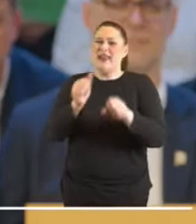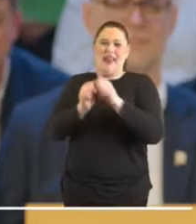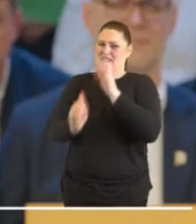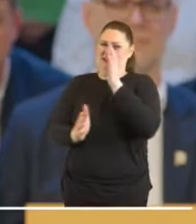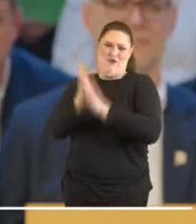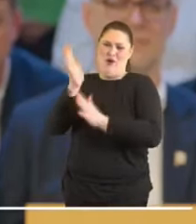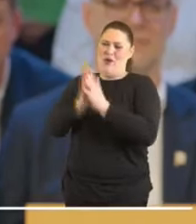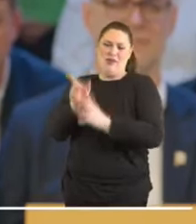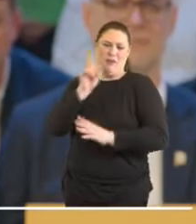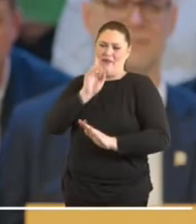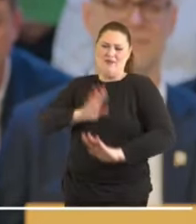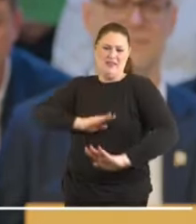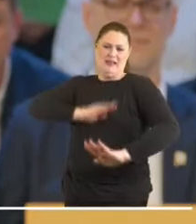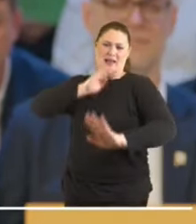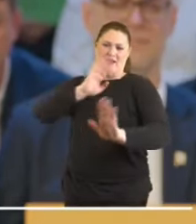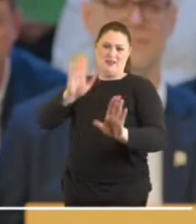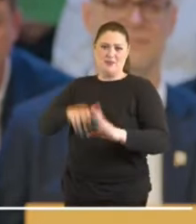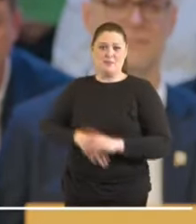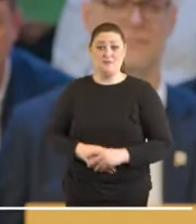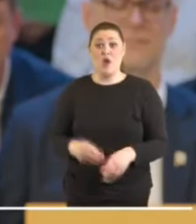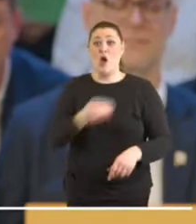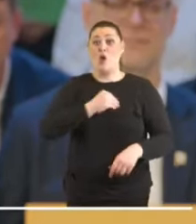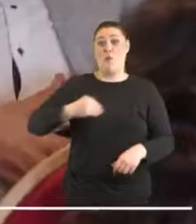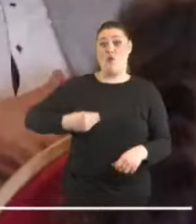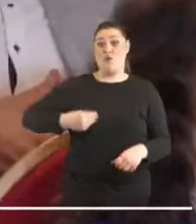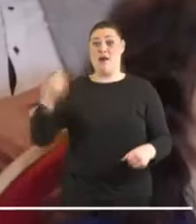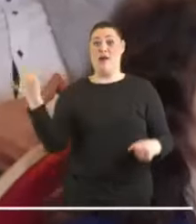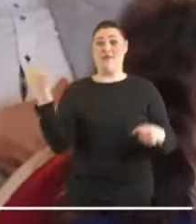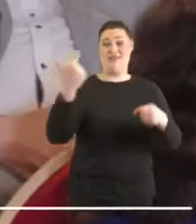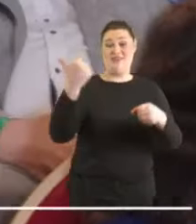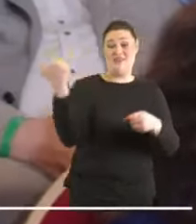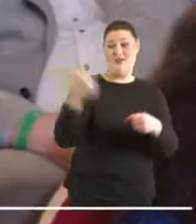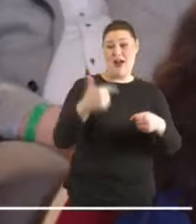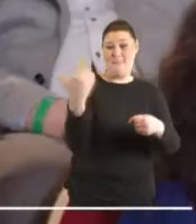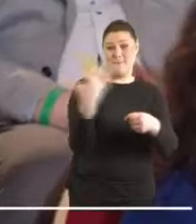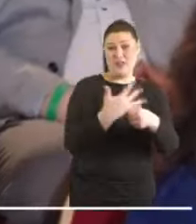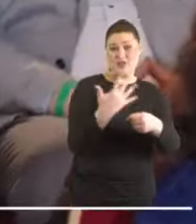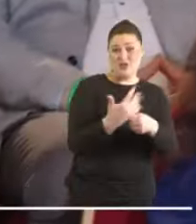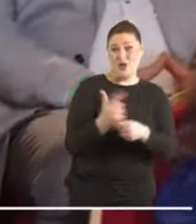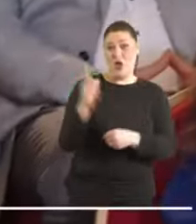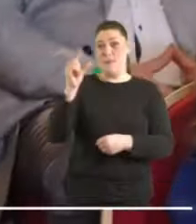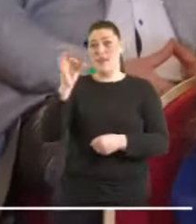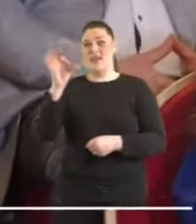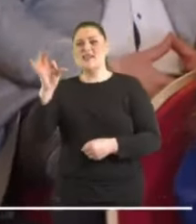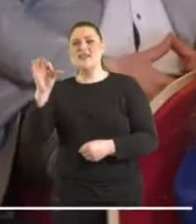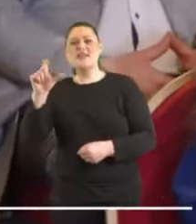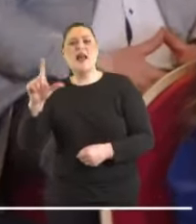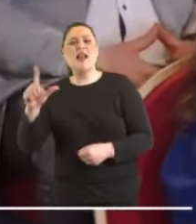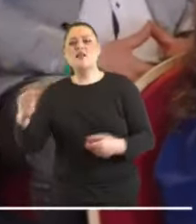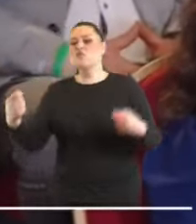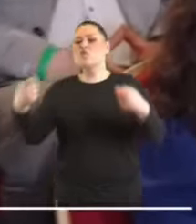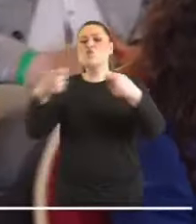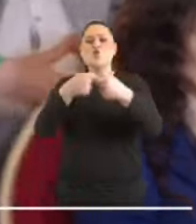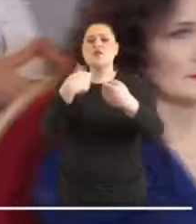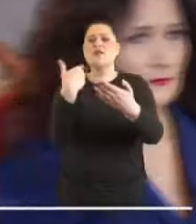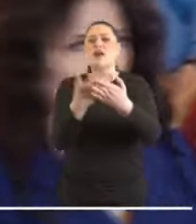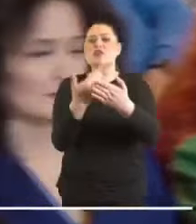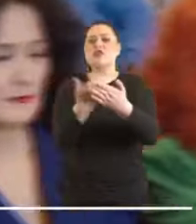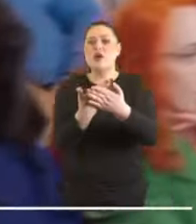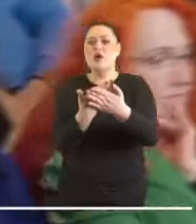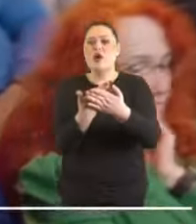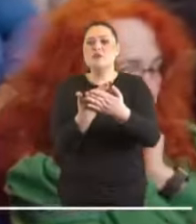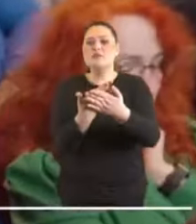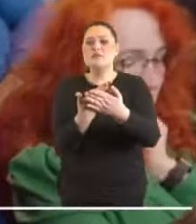Polska 2050 i PSL zawiązały trzecią drogę po to, żebyśmy wreszcie